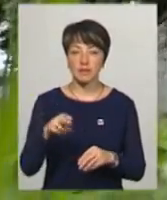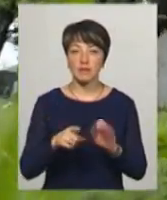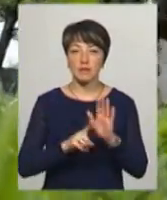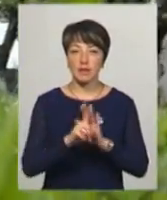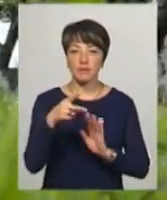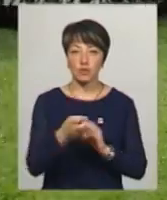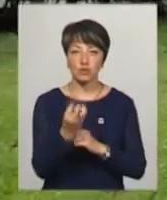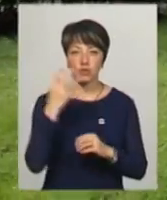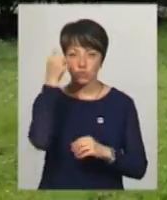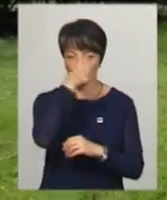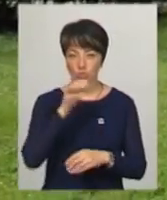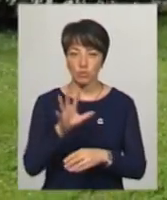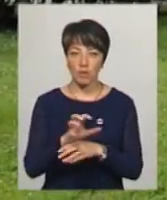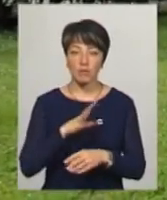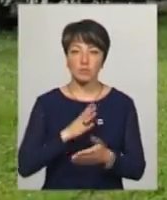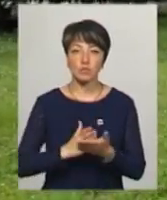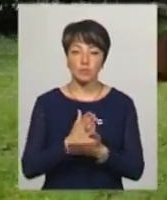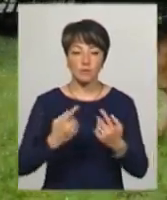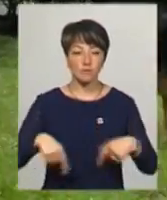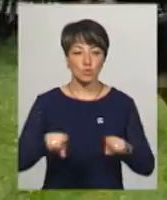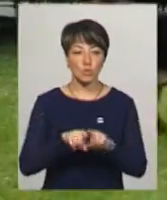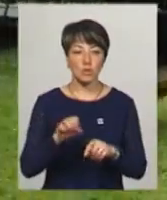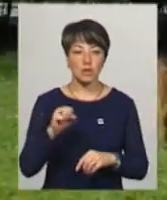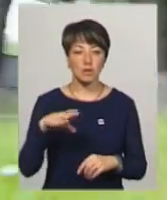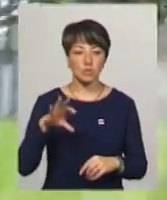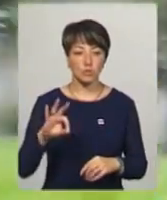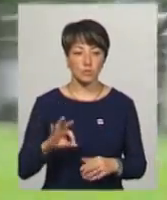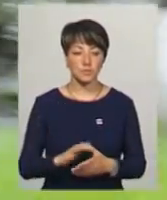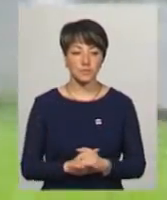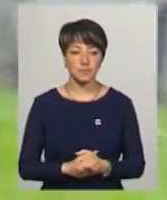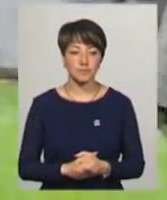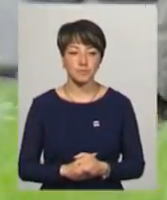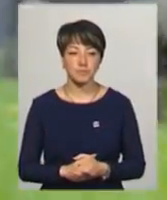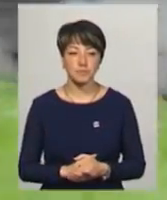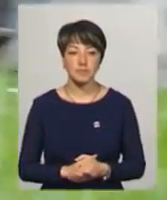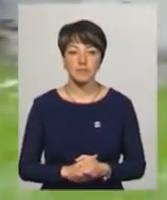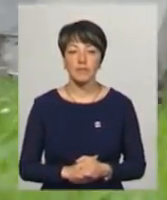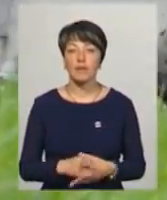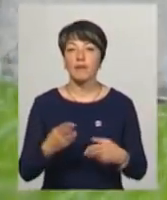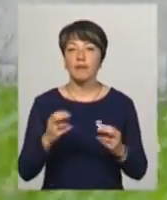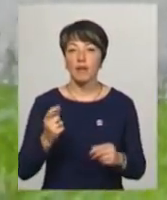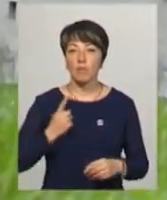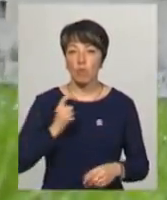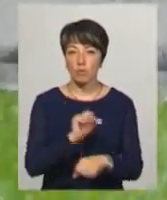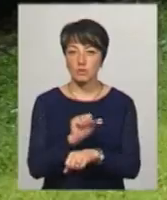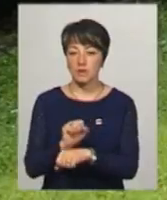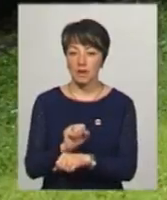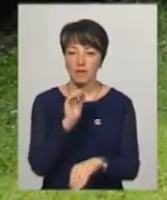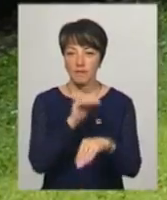року. Собака проходив службу в зоні проведення операції об'єднаних сил, де на блокпостах виявляв